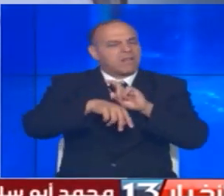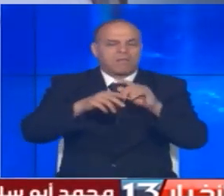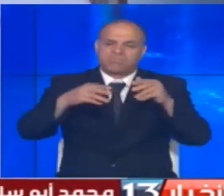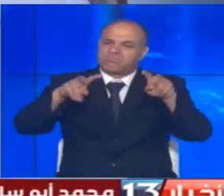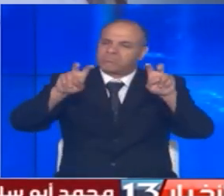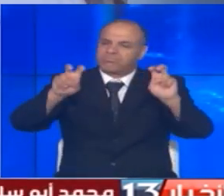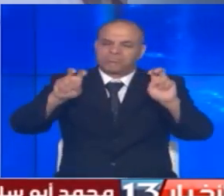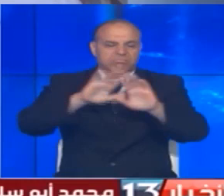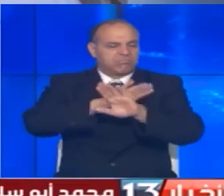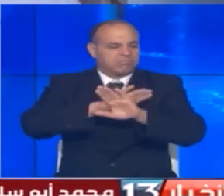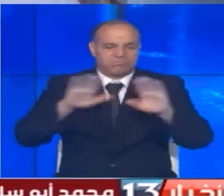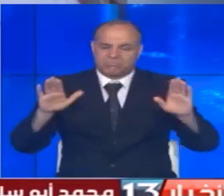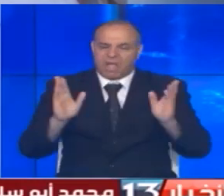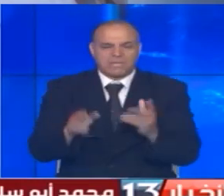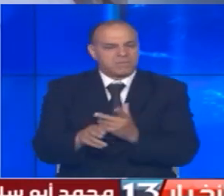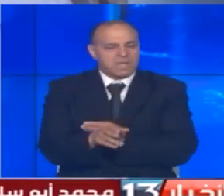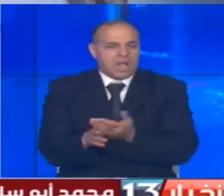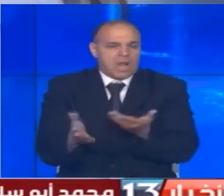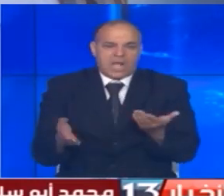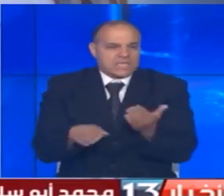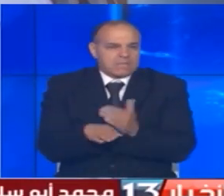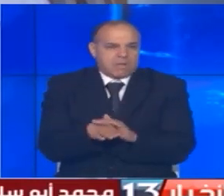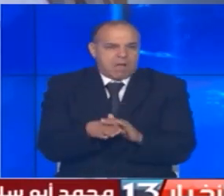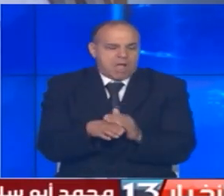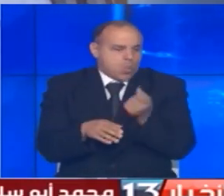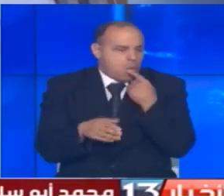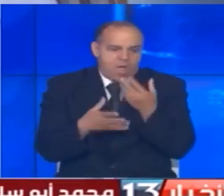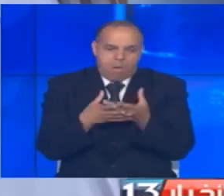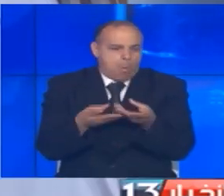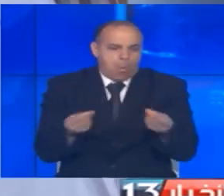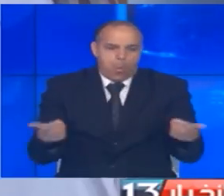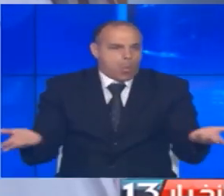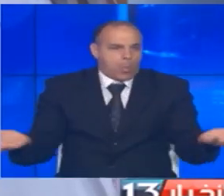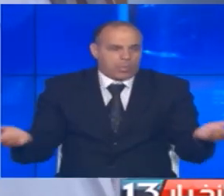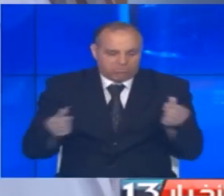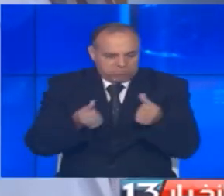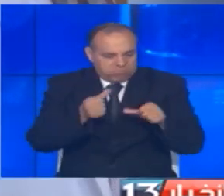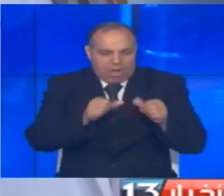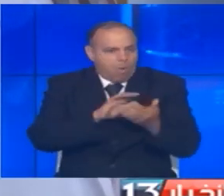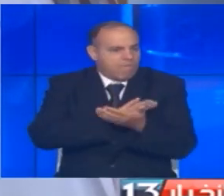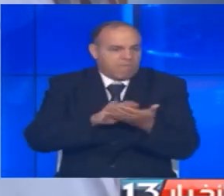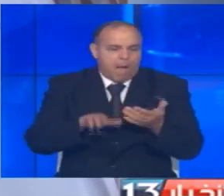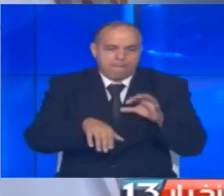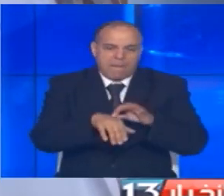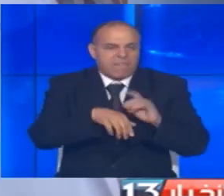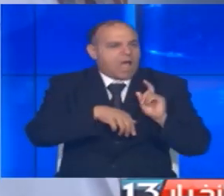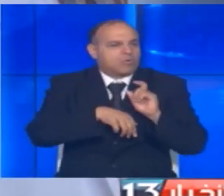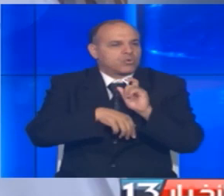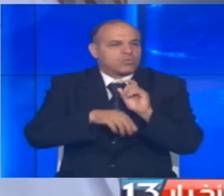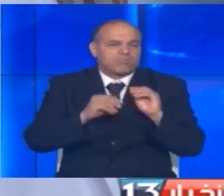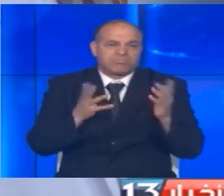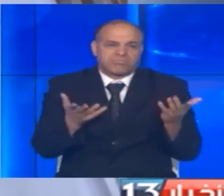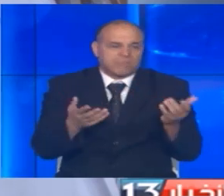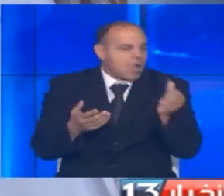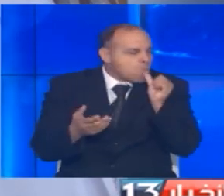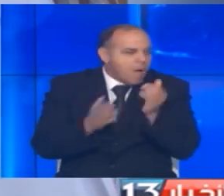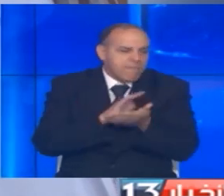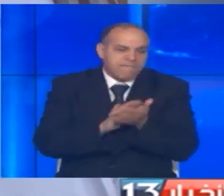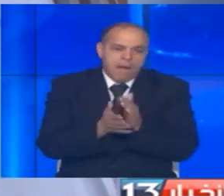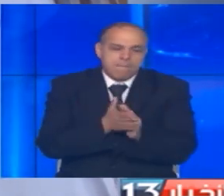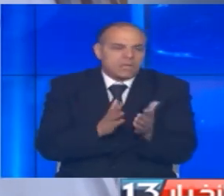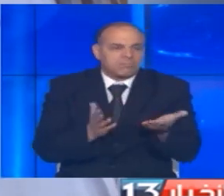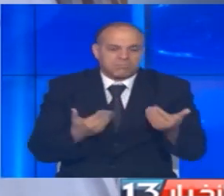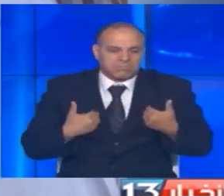مستشفى الرانتيسي وذلك بسبب نفاذ العلاج الكيميائي لهؤلاء المرضى وعقار النوبوجين الذي